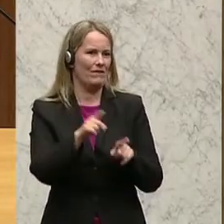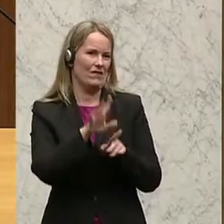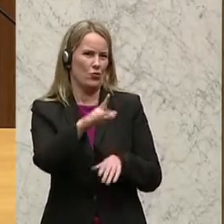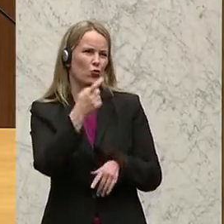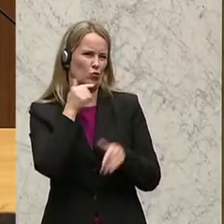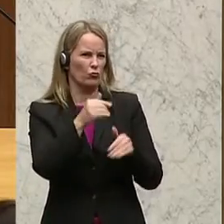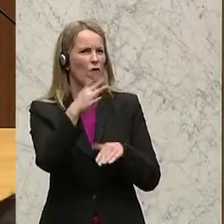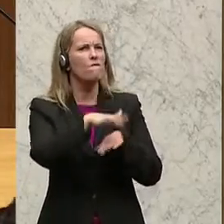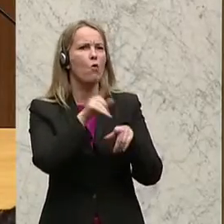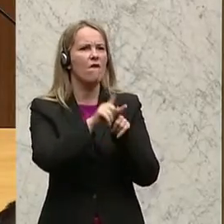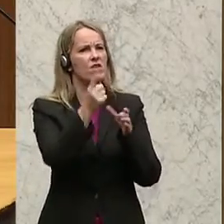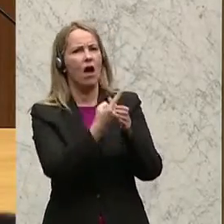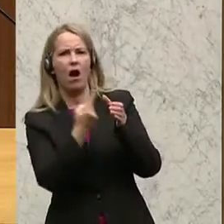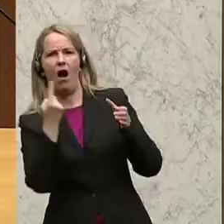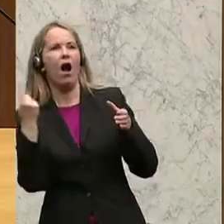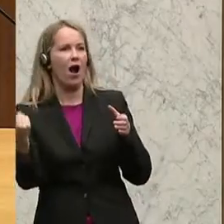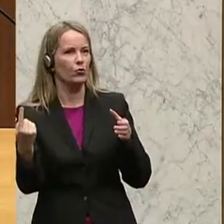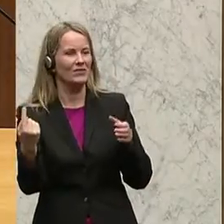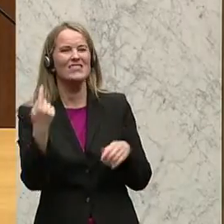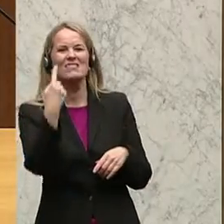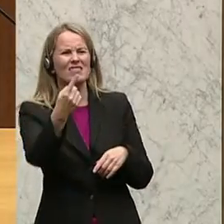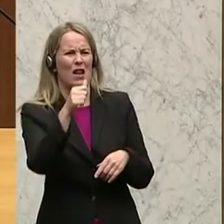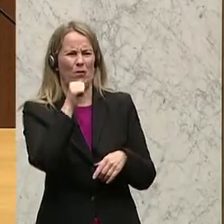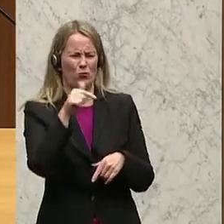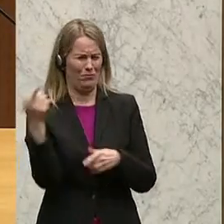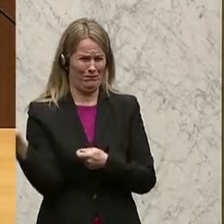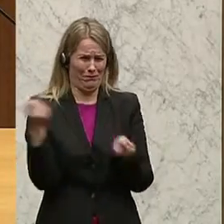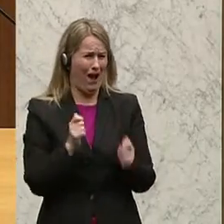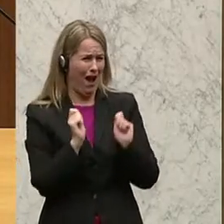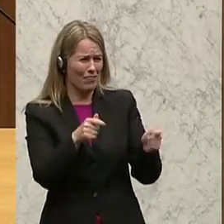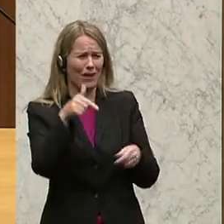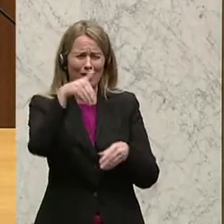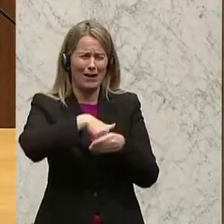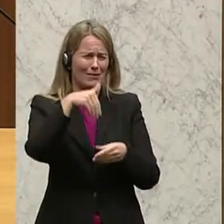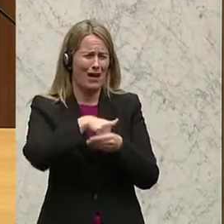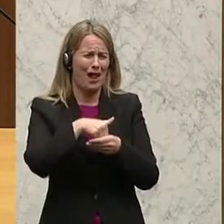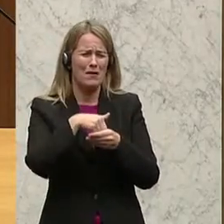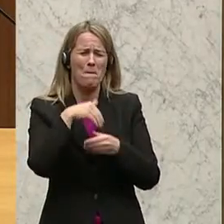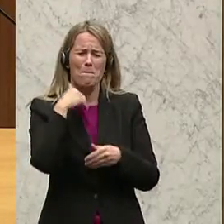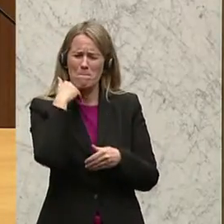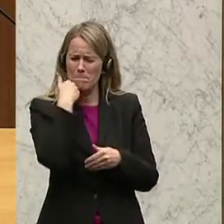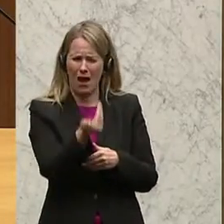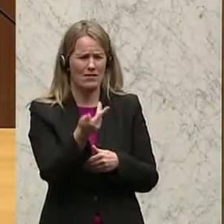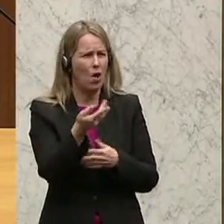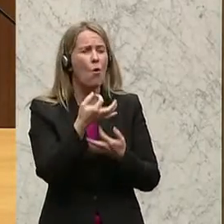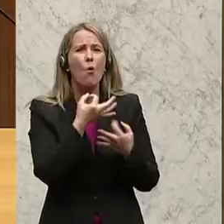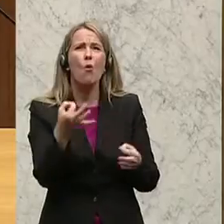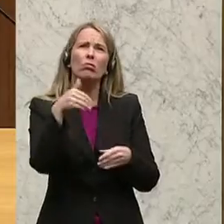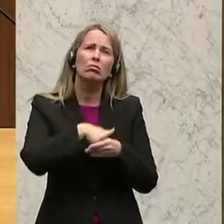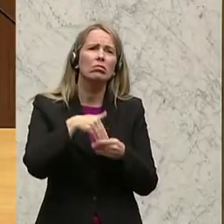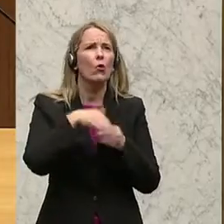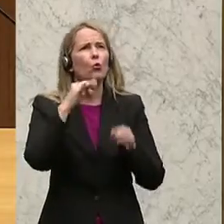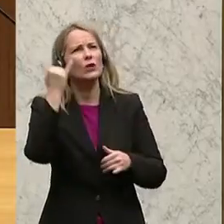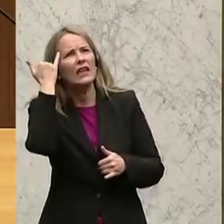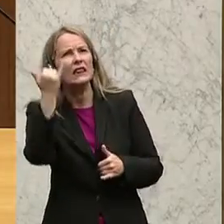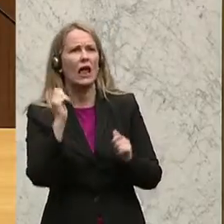Konsumentenschutz fühlen, weil Sie bringen nur die peinlichsten Anträge ohne konkreten Inhalt, ohne konkreten Vorschlag. Und das ist